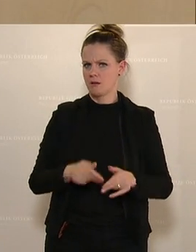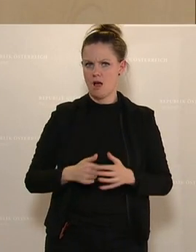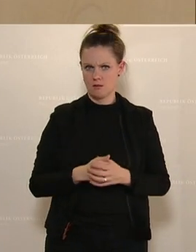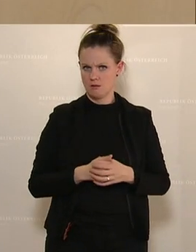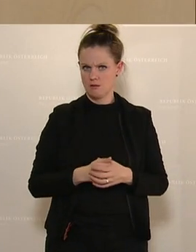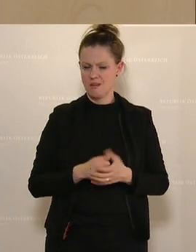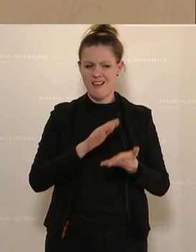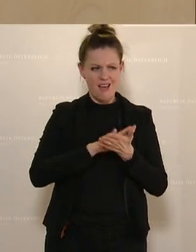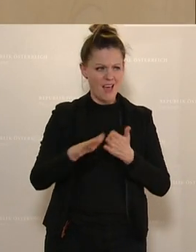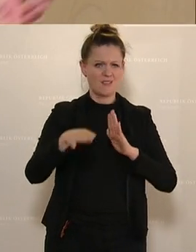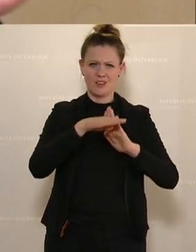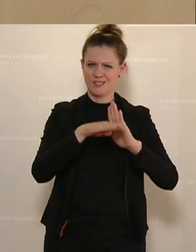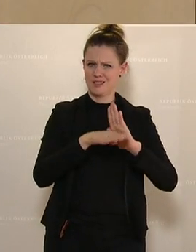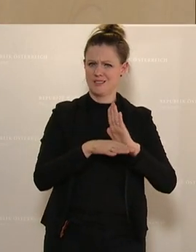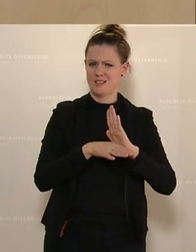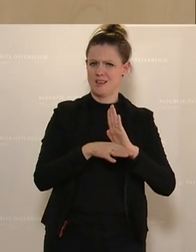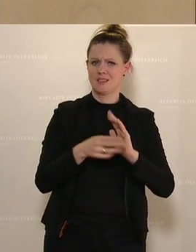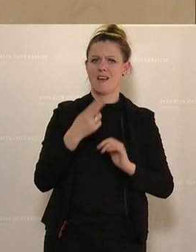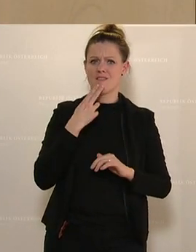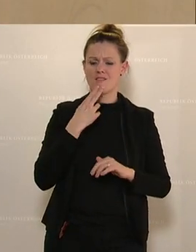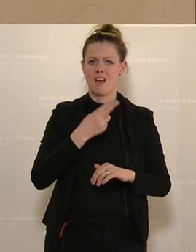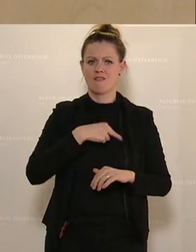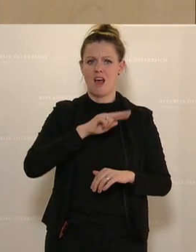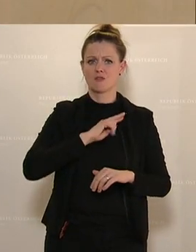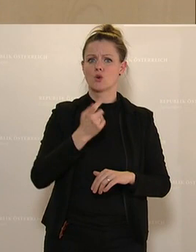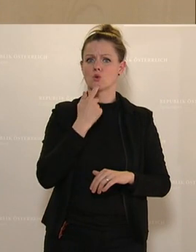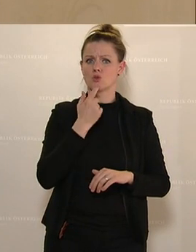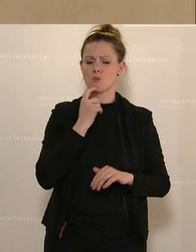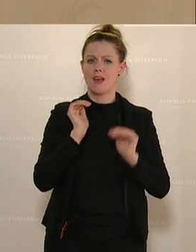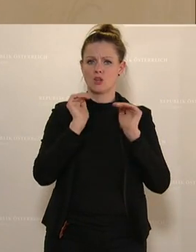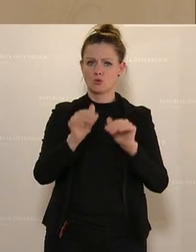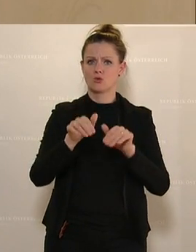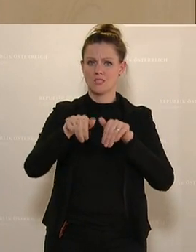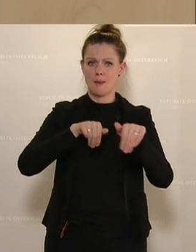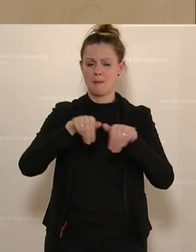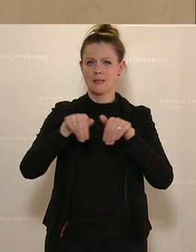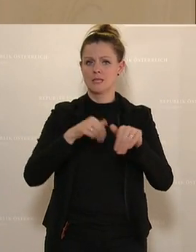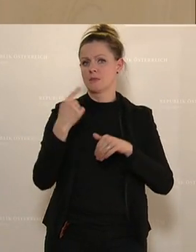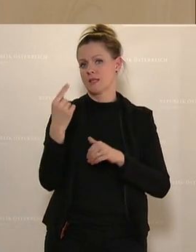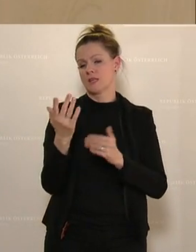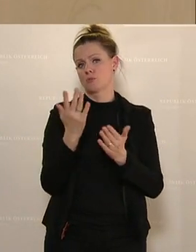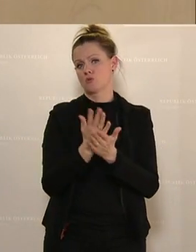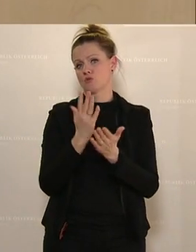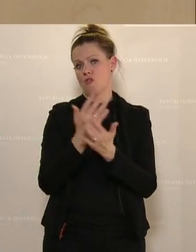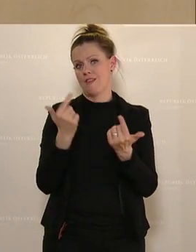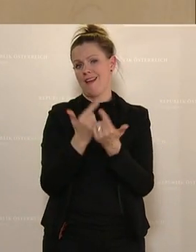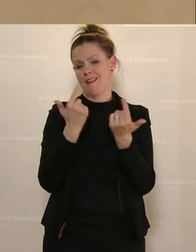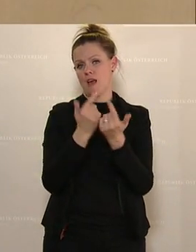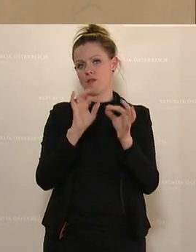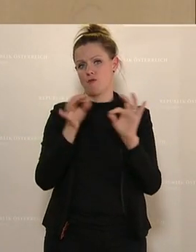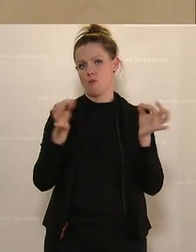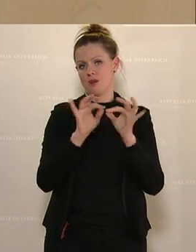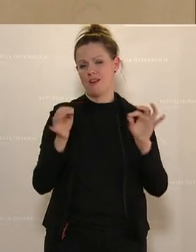ganz einfaches Gesetz. Der zuständige Konsumentenschutzminister hat in seiner Erklärung auch formuliert zu dieser